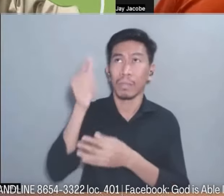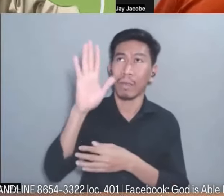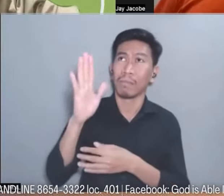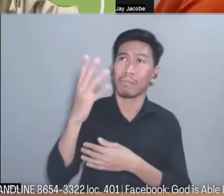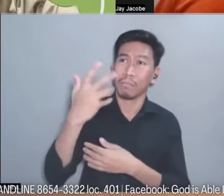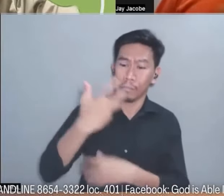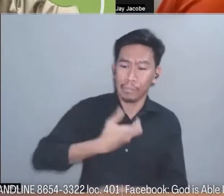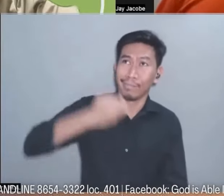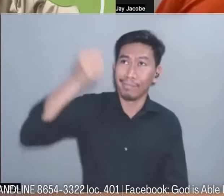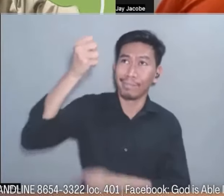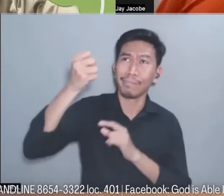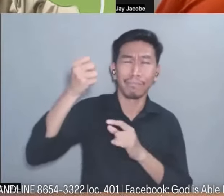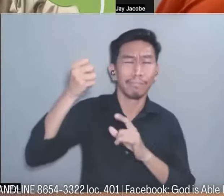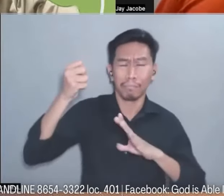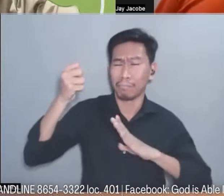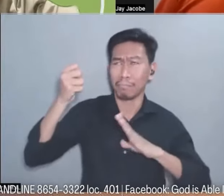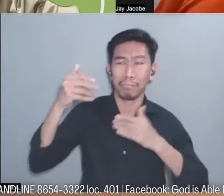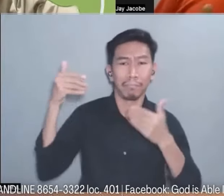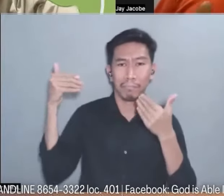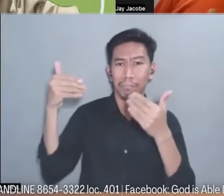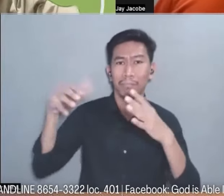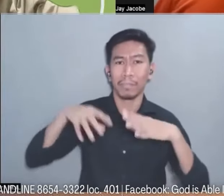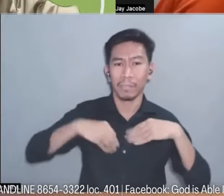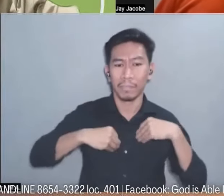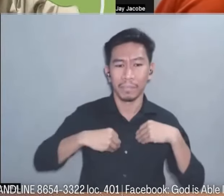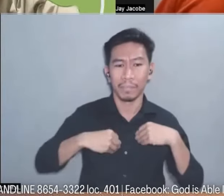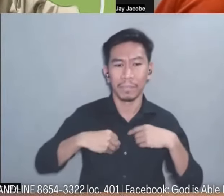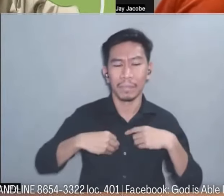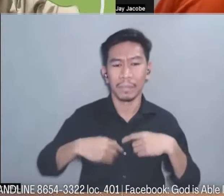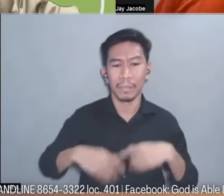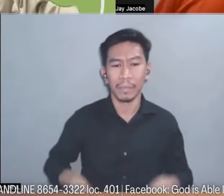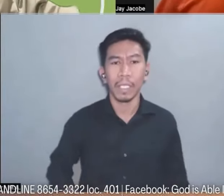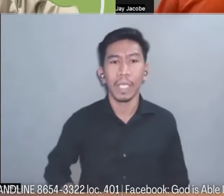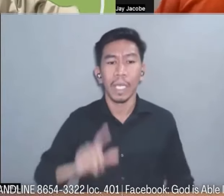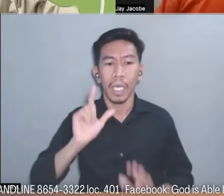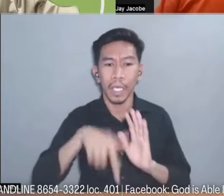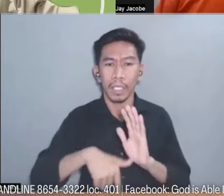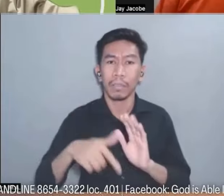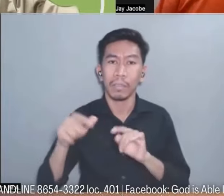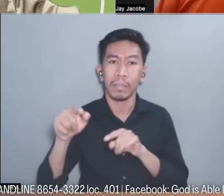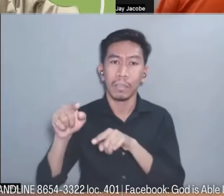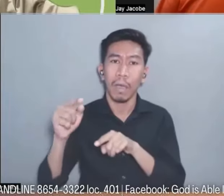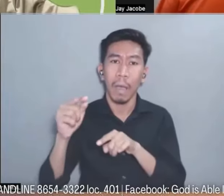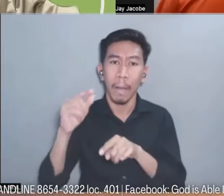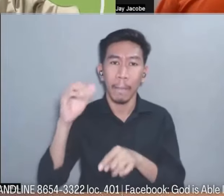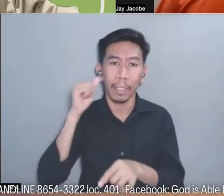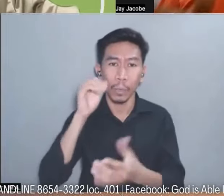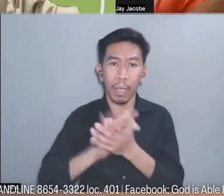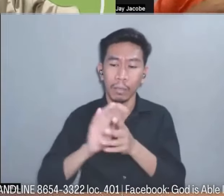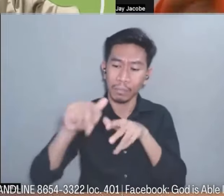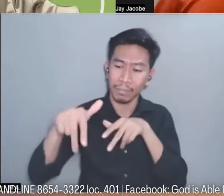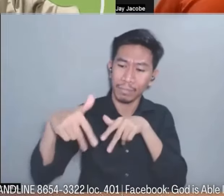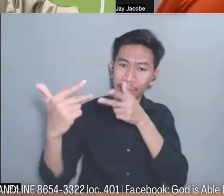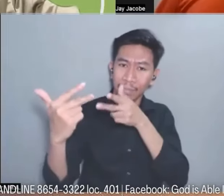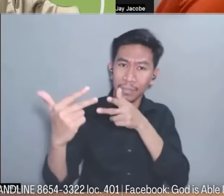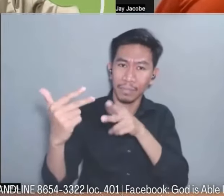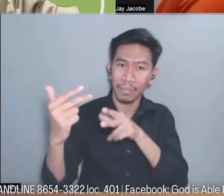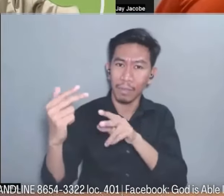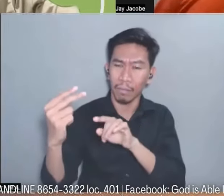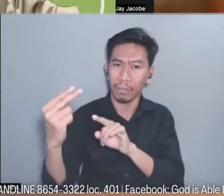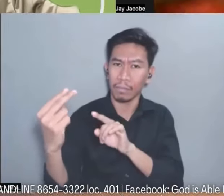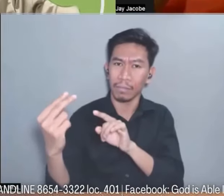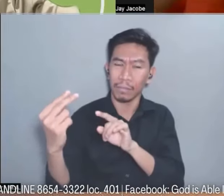hanggang sa nakita na lang ng misis ko nakakausap niya ako sa cellphone at nakita niya na wala na akong malay